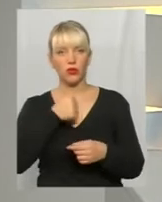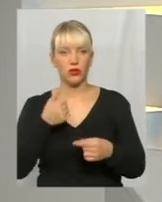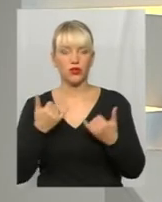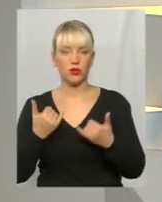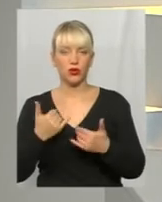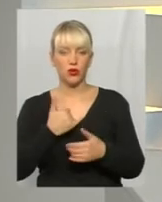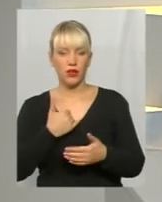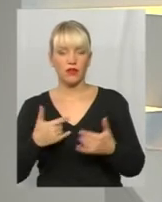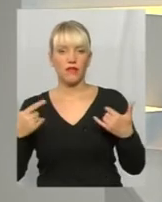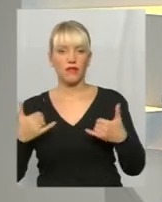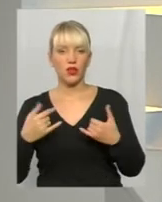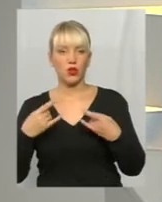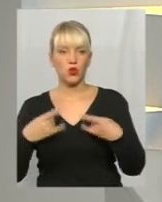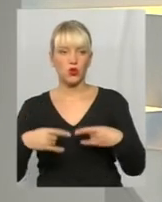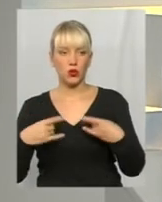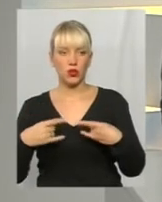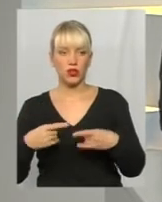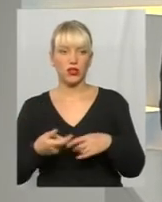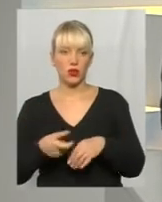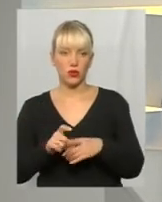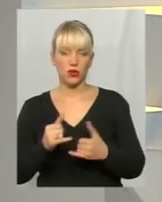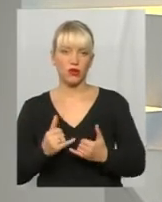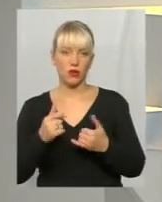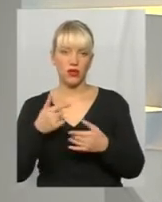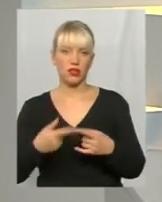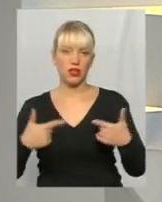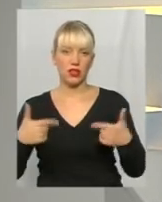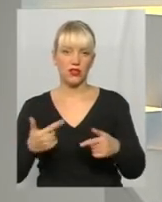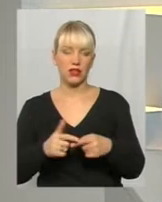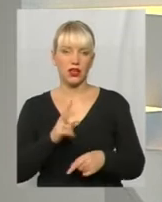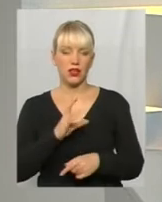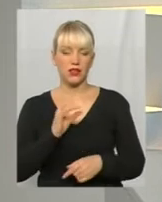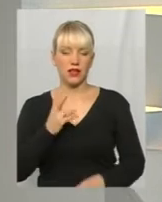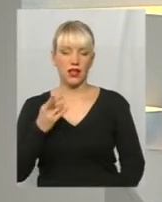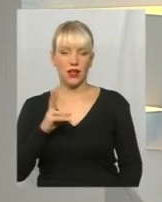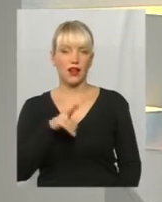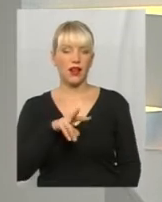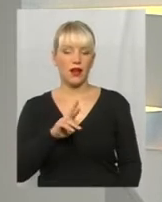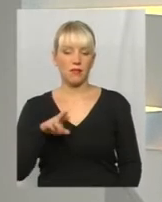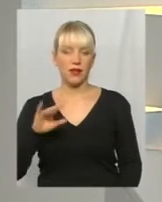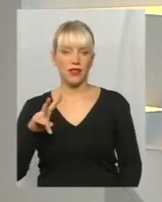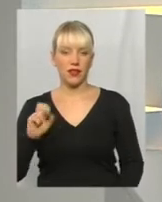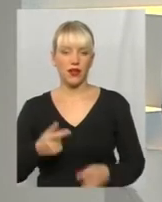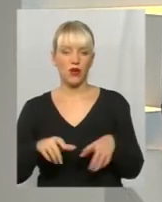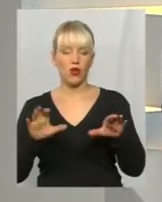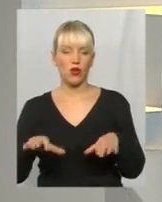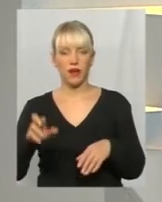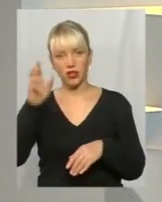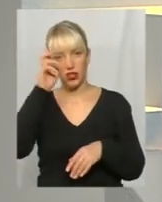році. Сьогодні в нас в студії дуже поважний гість, це пані Ксенія Ляпіна, голова Державної регуляторної